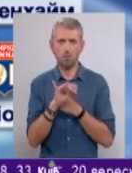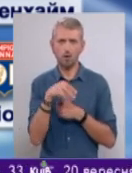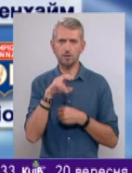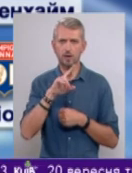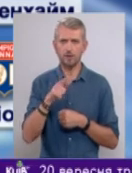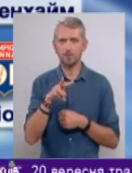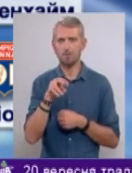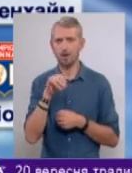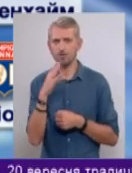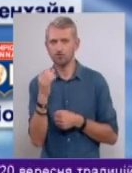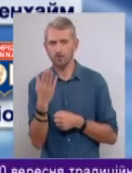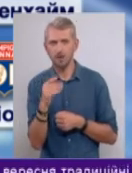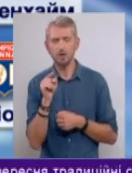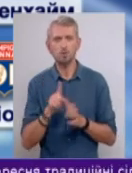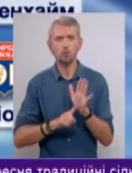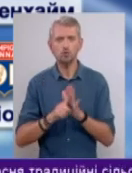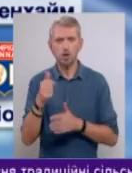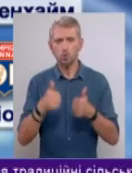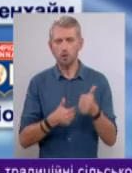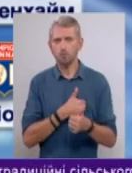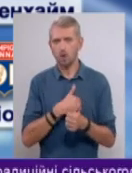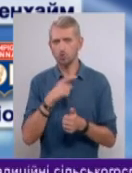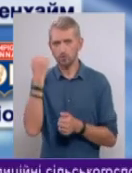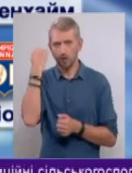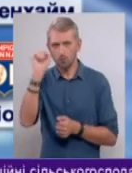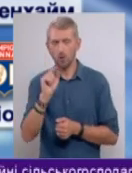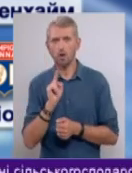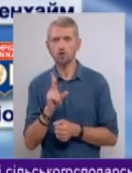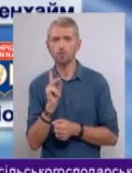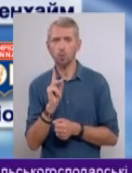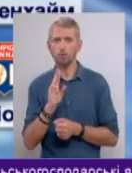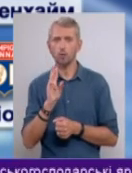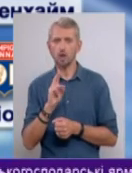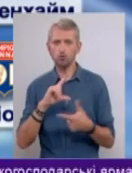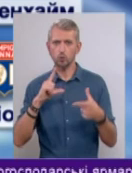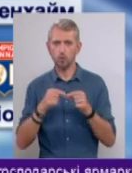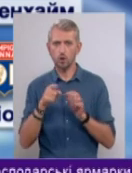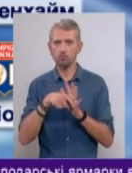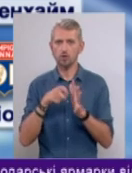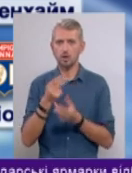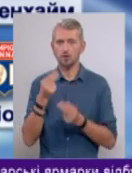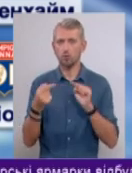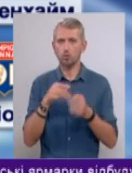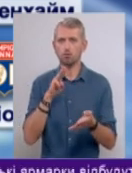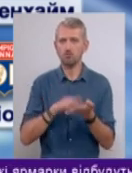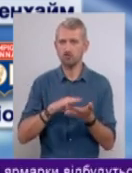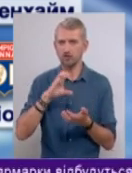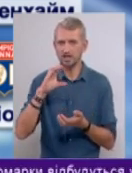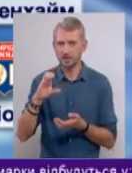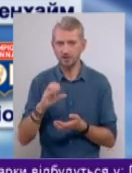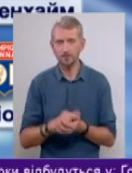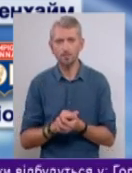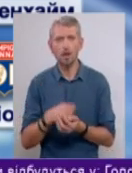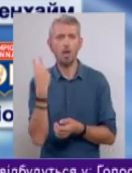Малишева. Втім, розпочинати турнір бажано з перемоги, адже у другому і третьому турах Шахтар зіграє з Манчестер-Сіті. А